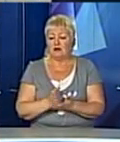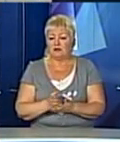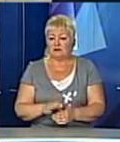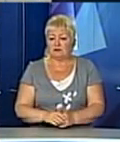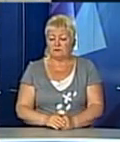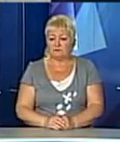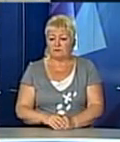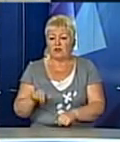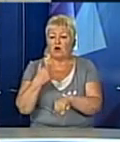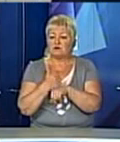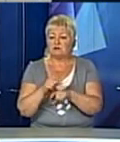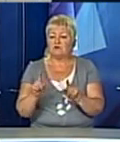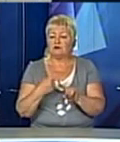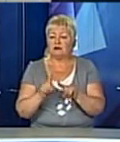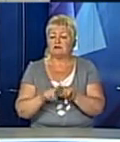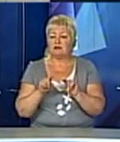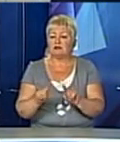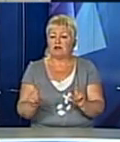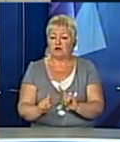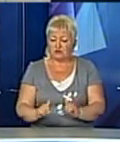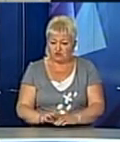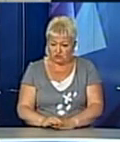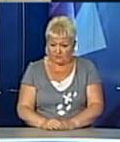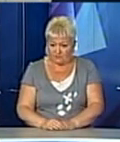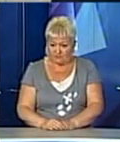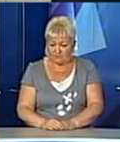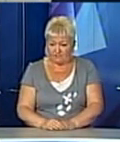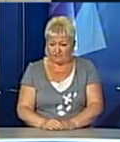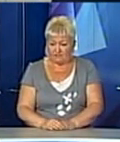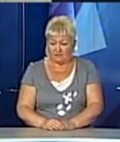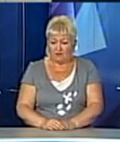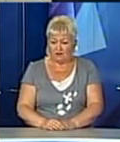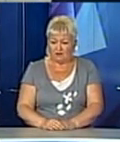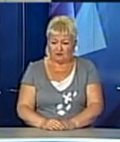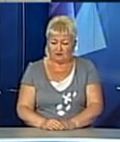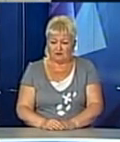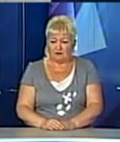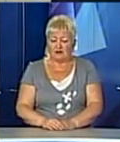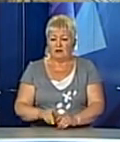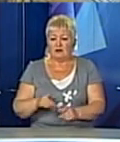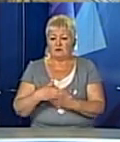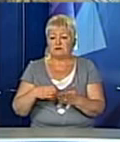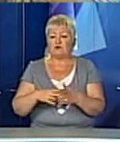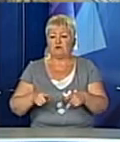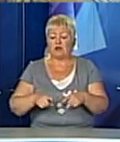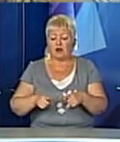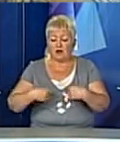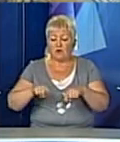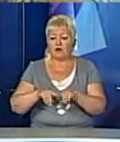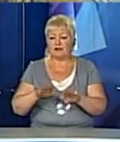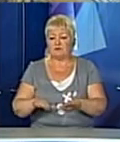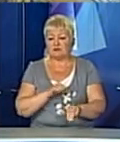основна річ – це те, що реформа скерована на підсилення ролі органу місцевого самоврядування. Місцеве